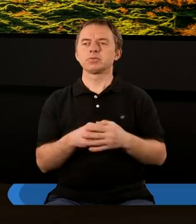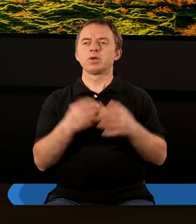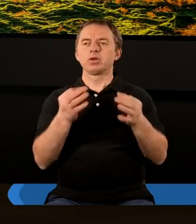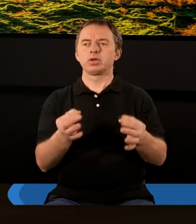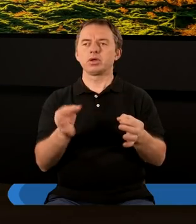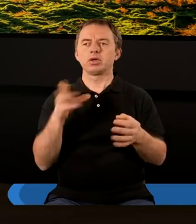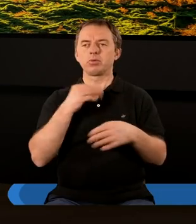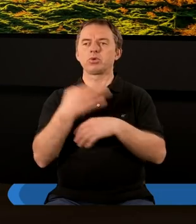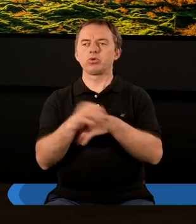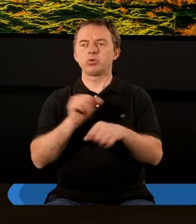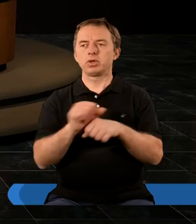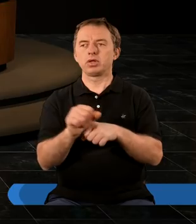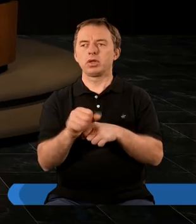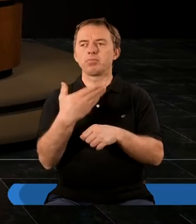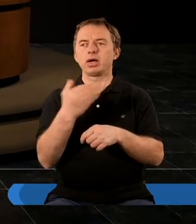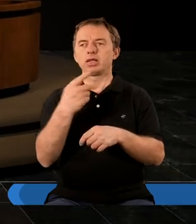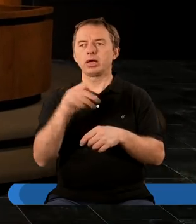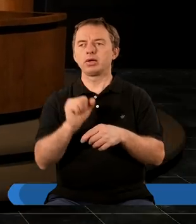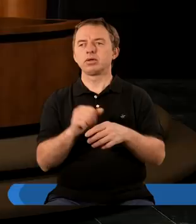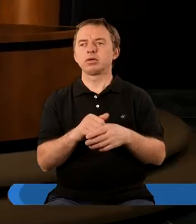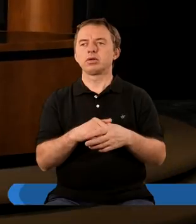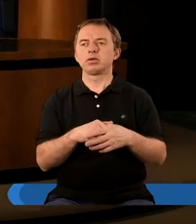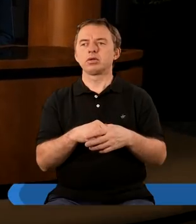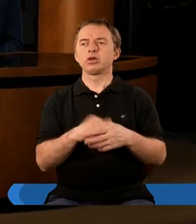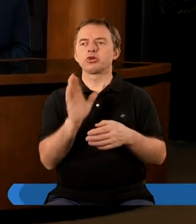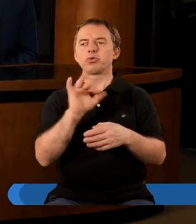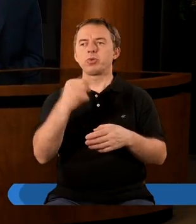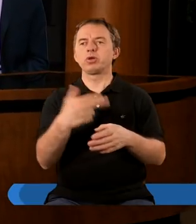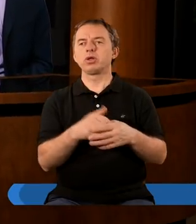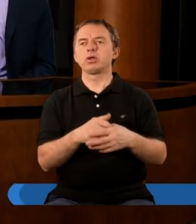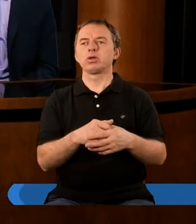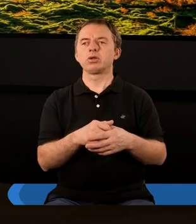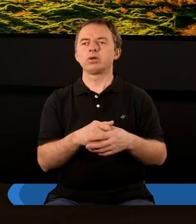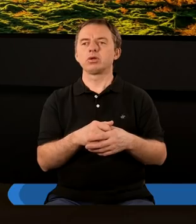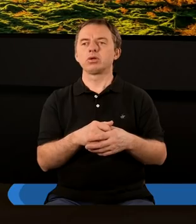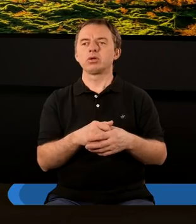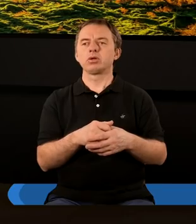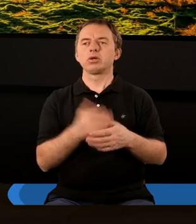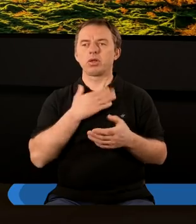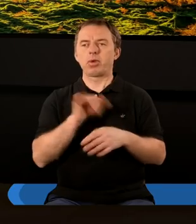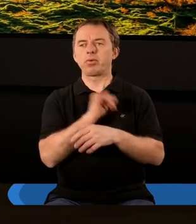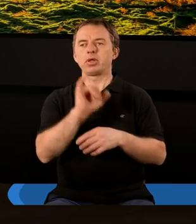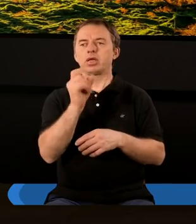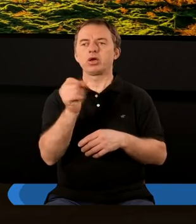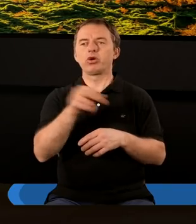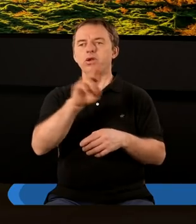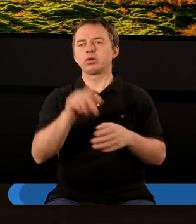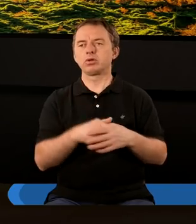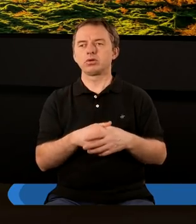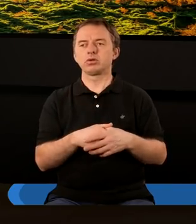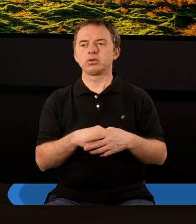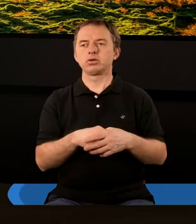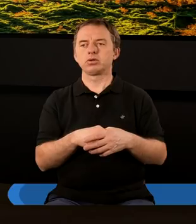Dzisiaj ze mną w studium jest Magda, Szymon, a ja mam na imię Igor.